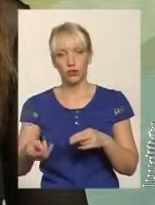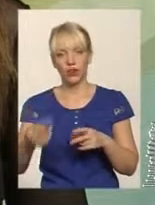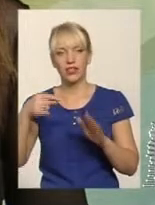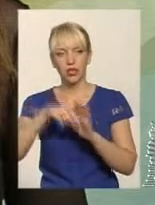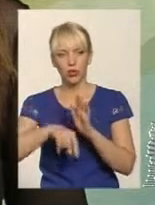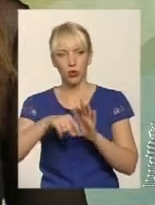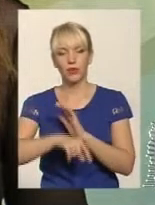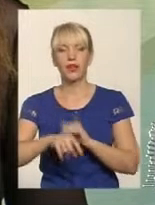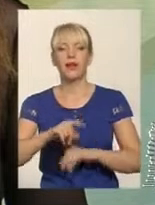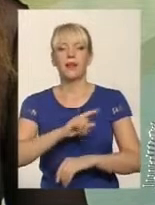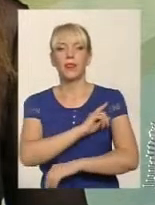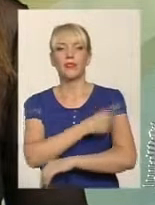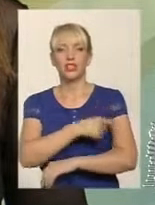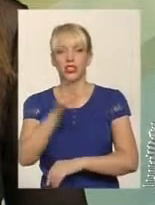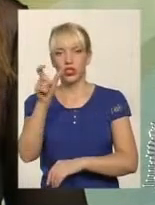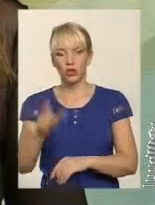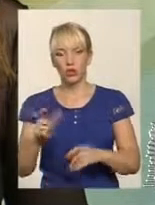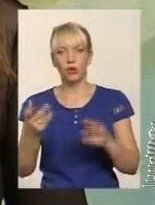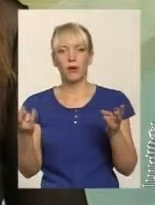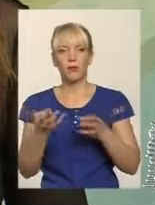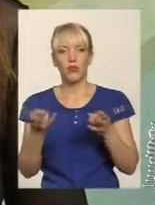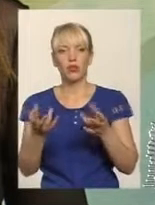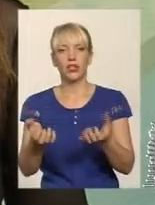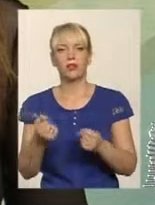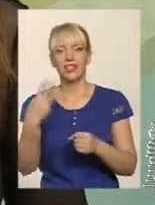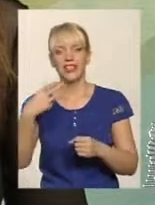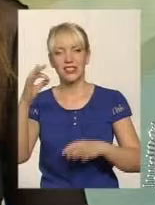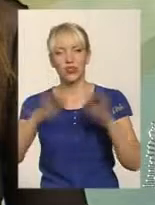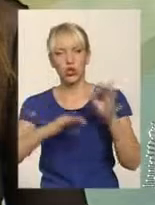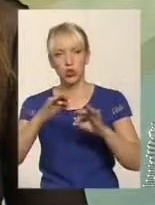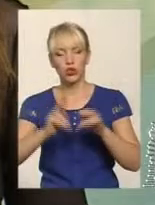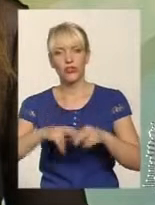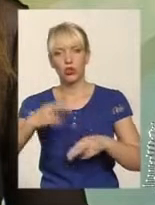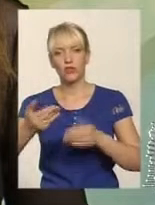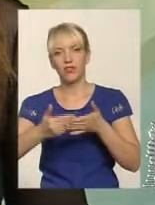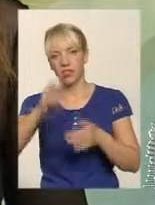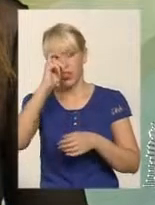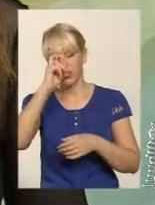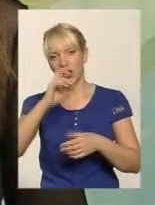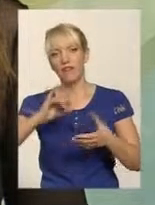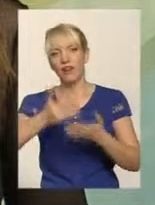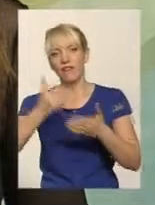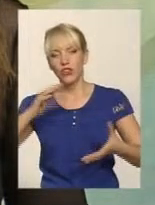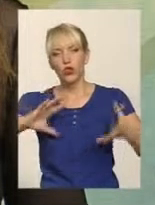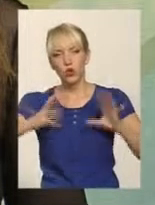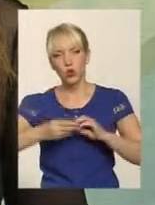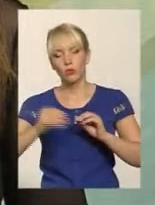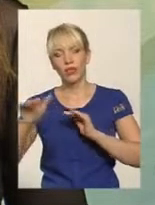фізична особа отримає до 30% відшкодування від держави від суми кредиту.